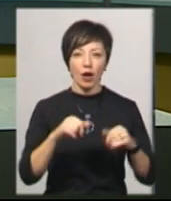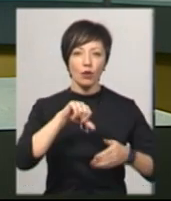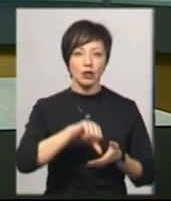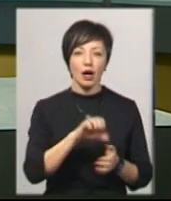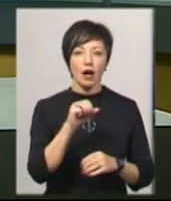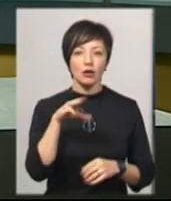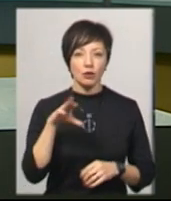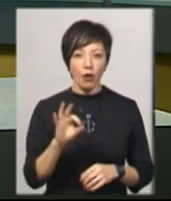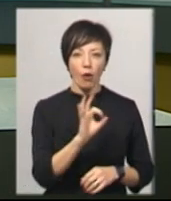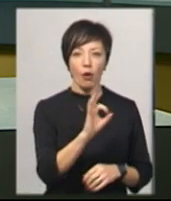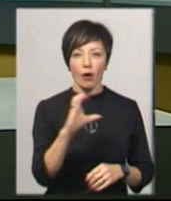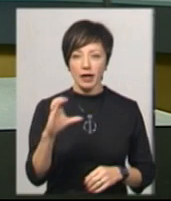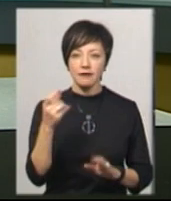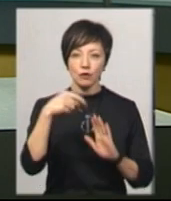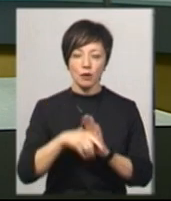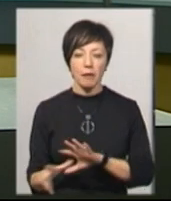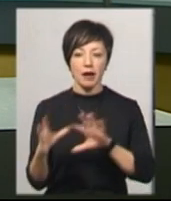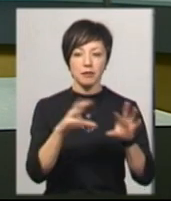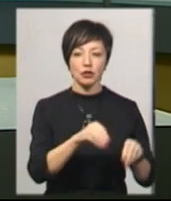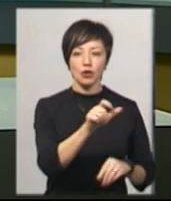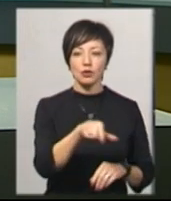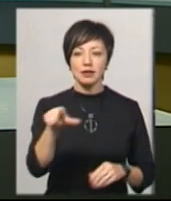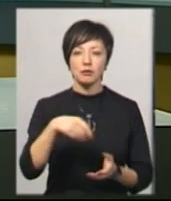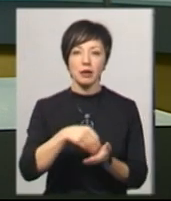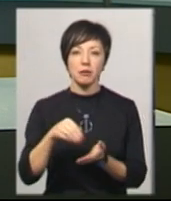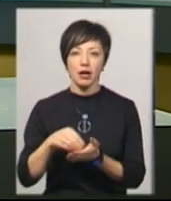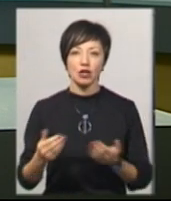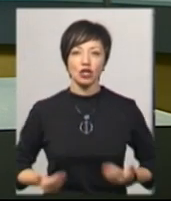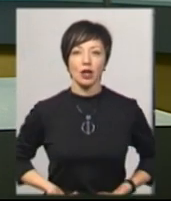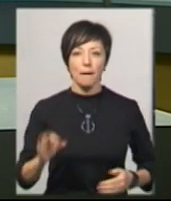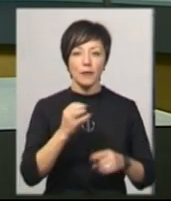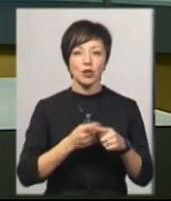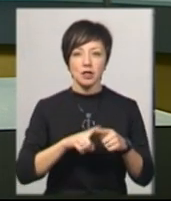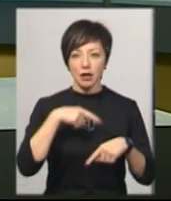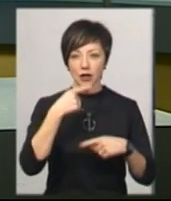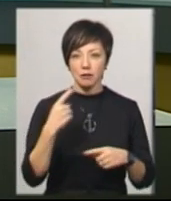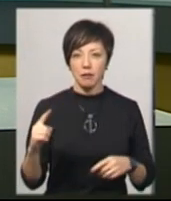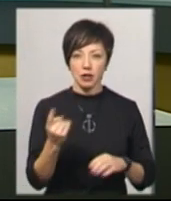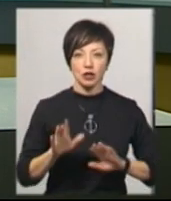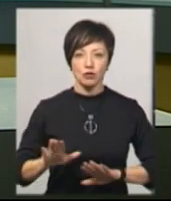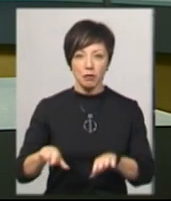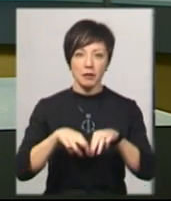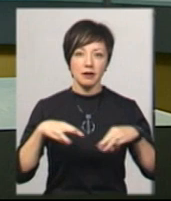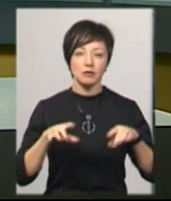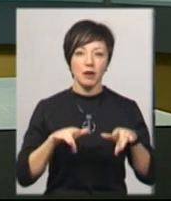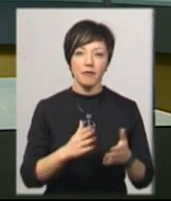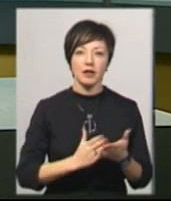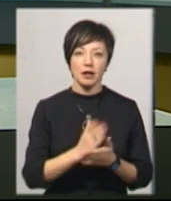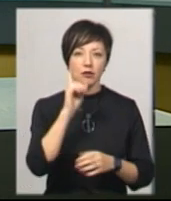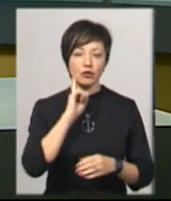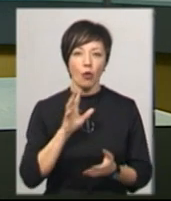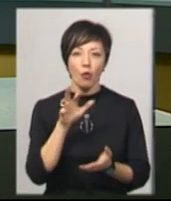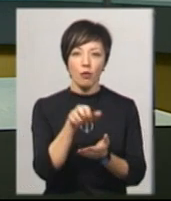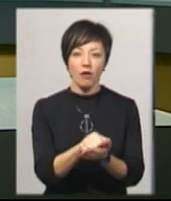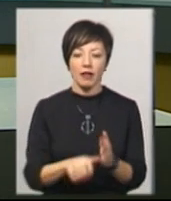АТО, ООС та внутрішньопереміщених осіб з придбання житла. Про це каже перший заступник міністра у справах ветеранів, тимчасово